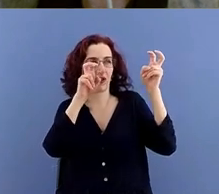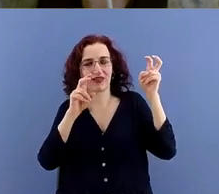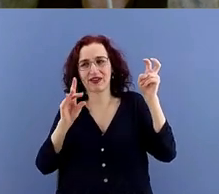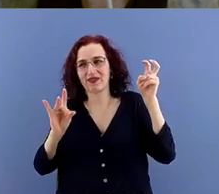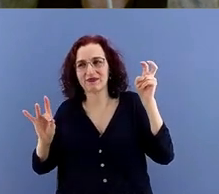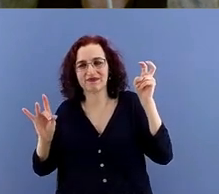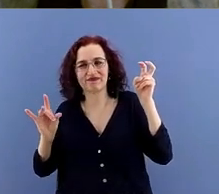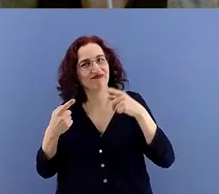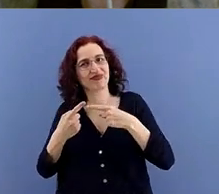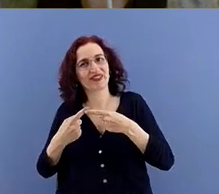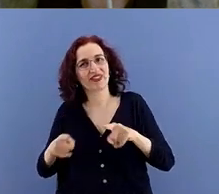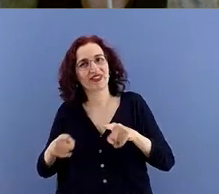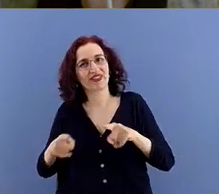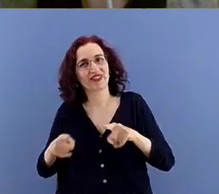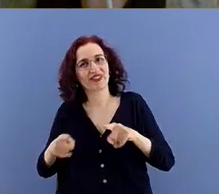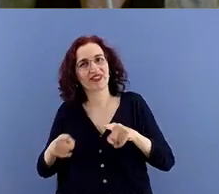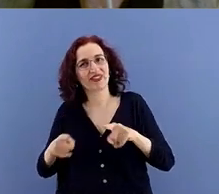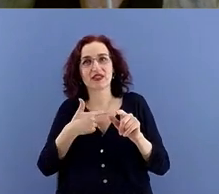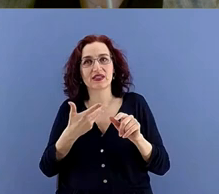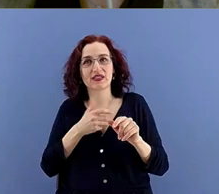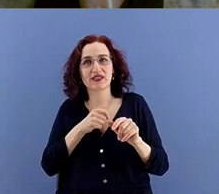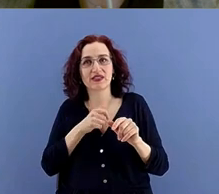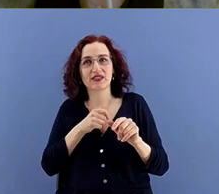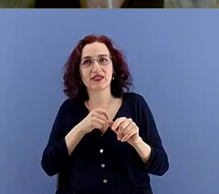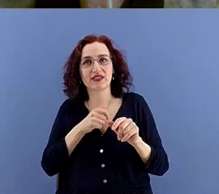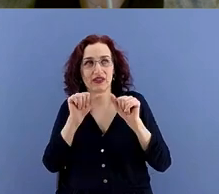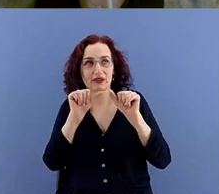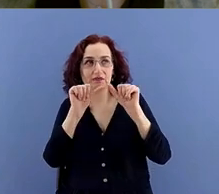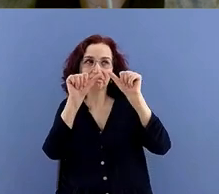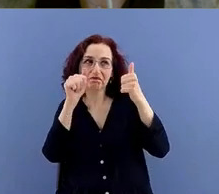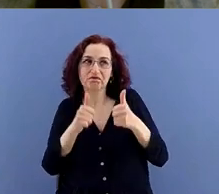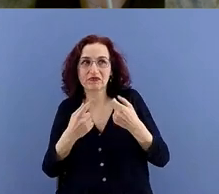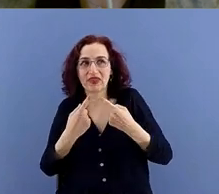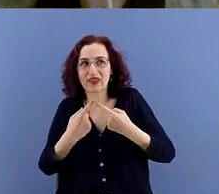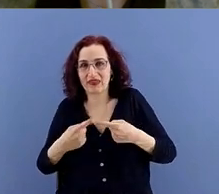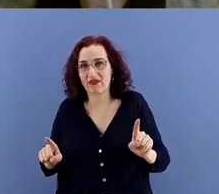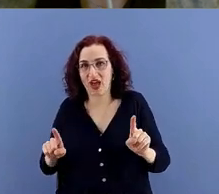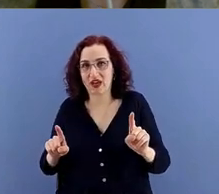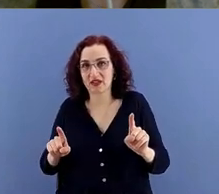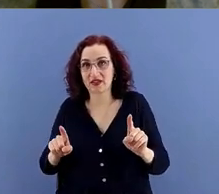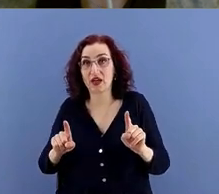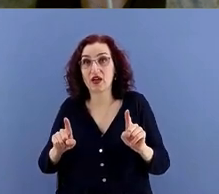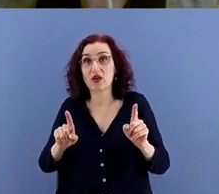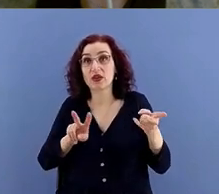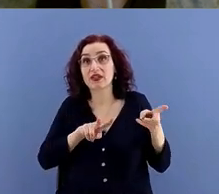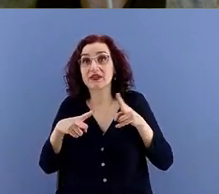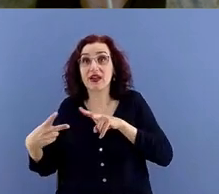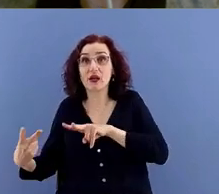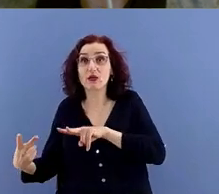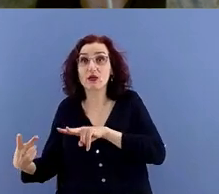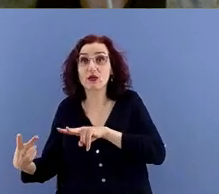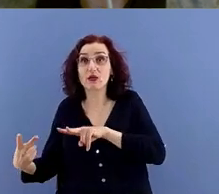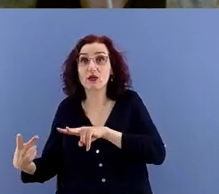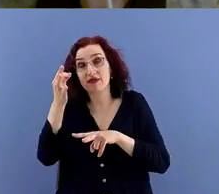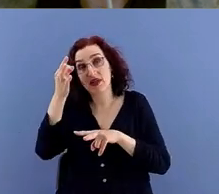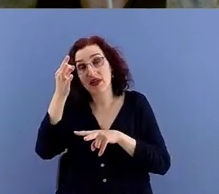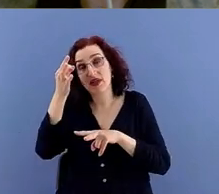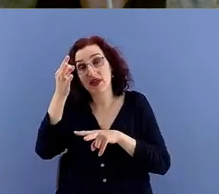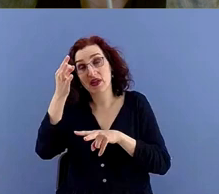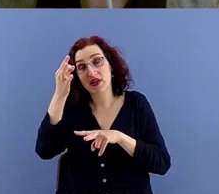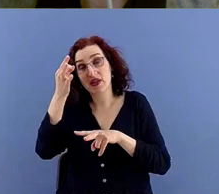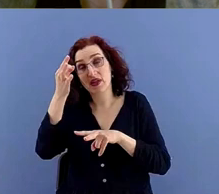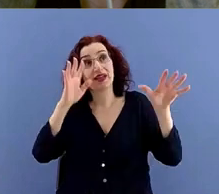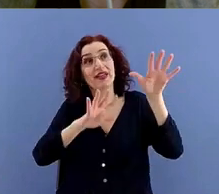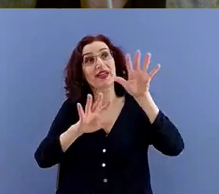che sono differenti rispetto a quindi tradurre a volte significa anche togliere informazioni rispetto